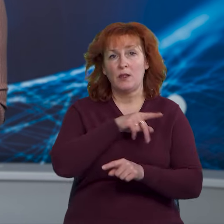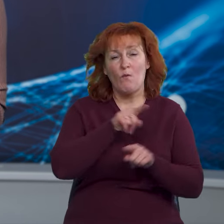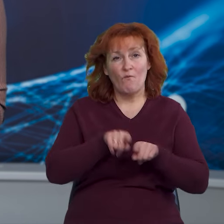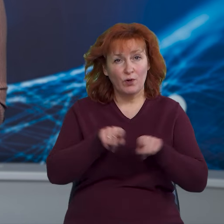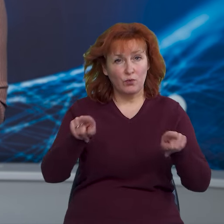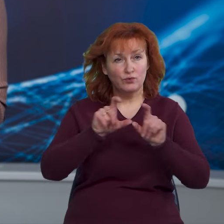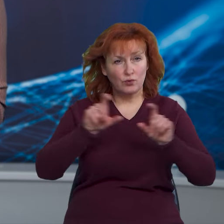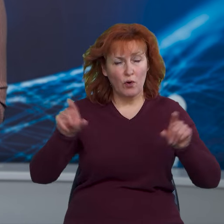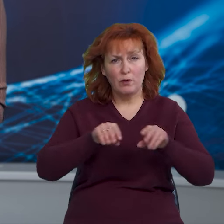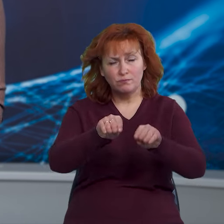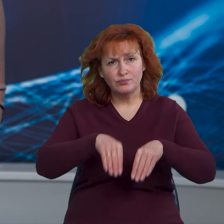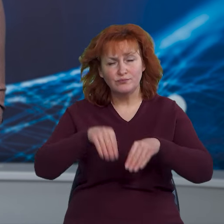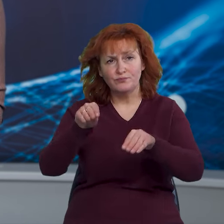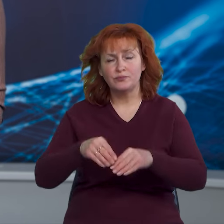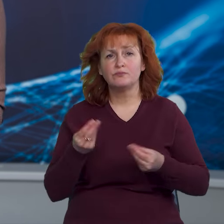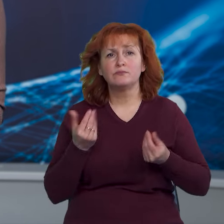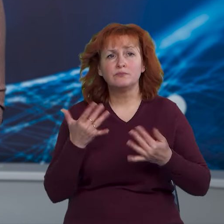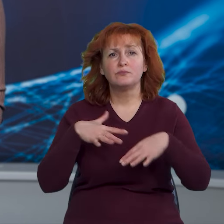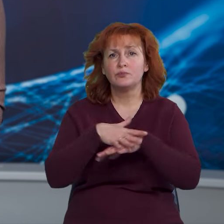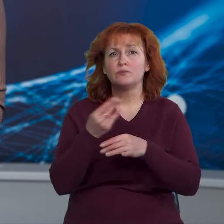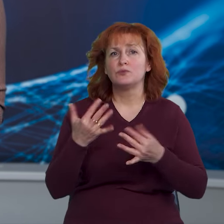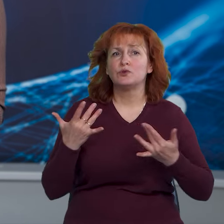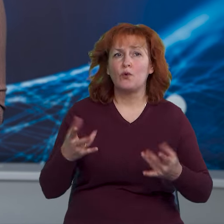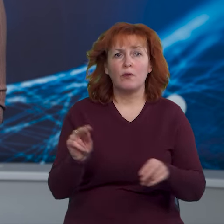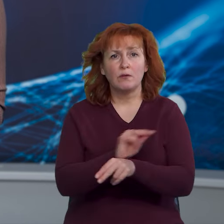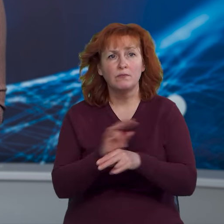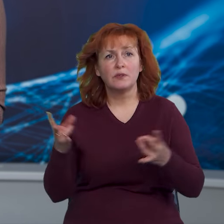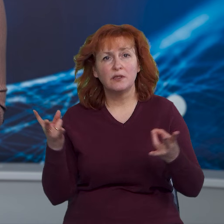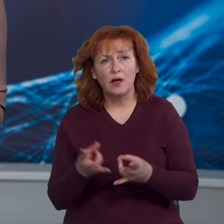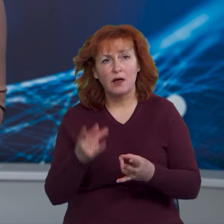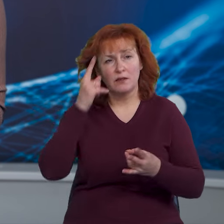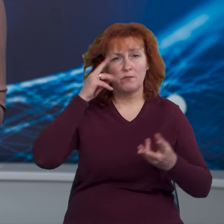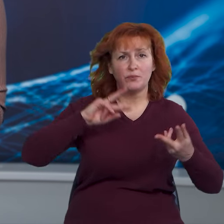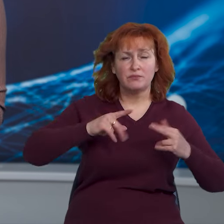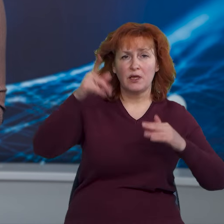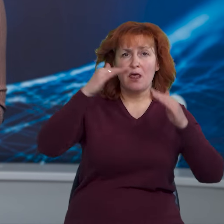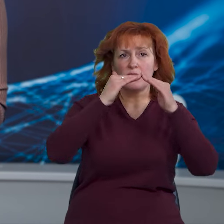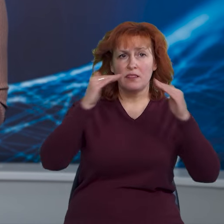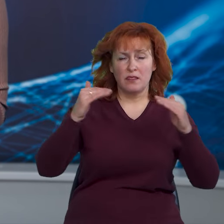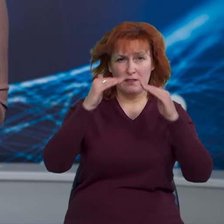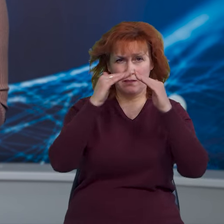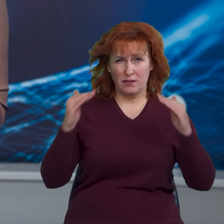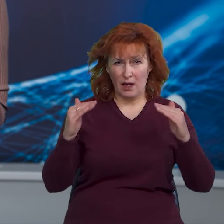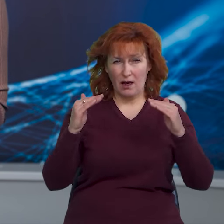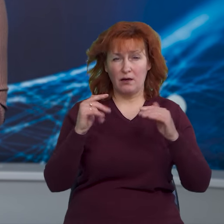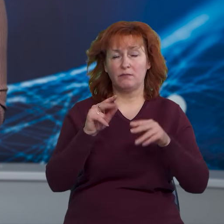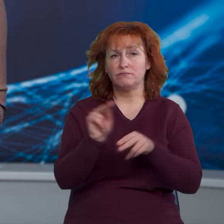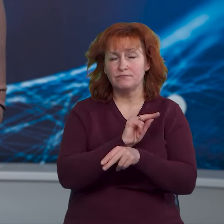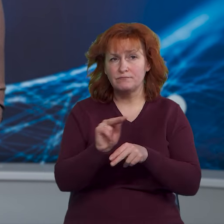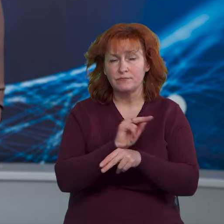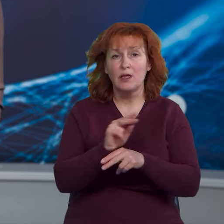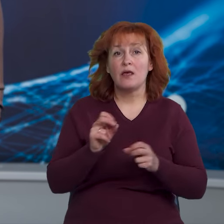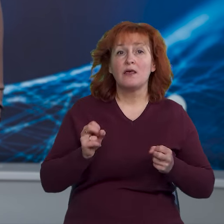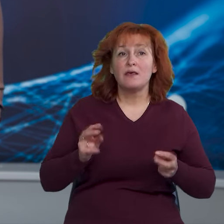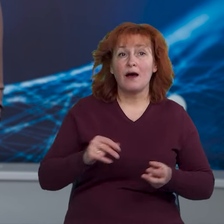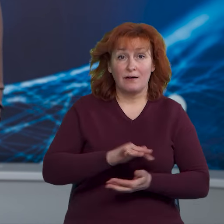документацію. Роботи тривали весь минулий рік. Наразі залишилося замінити частину зруйнованого даху. Як у ліцеї знайшли сили